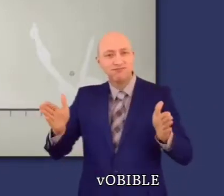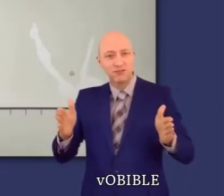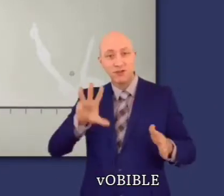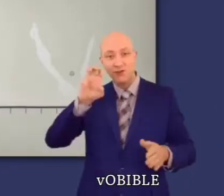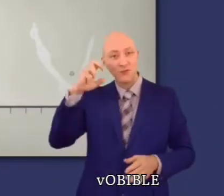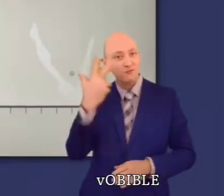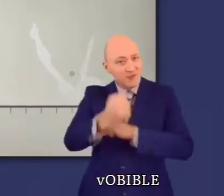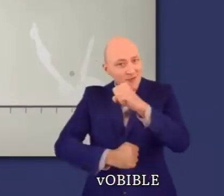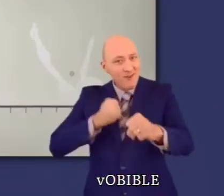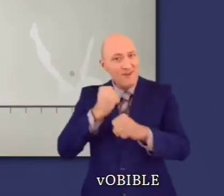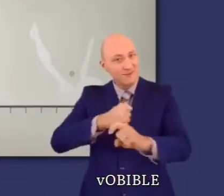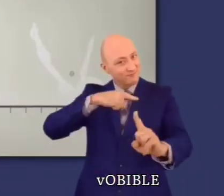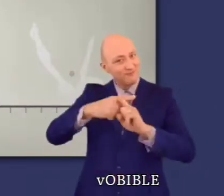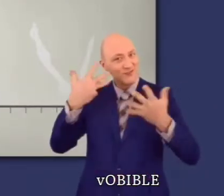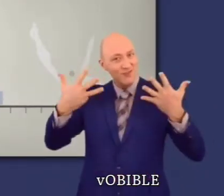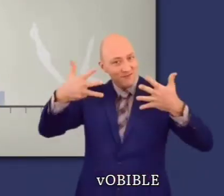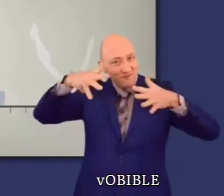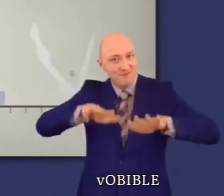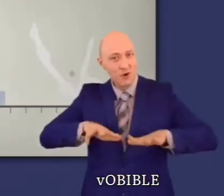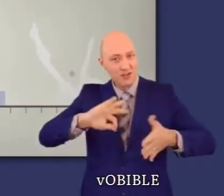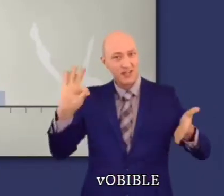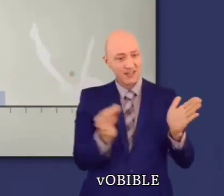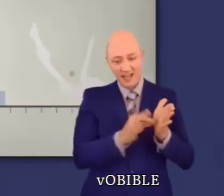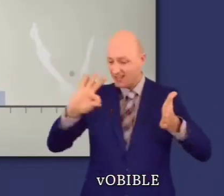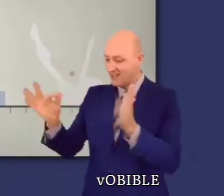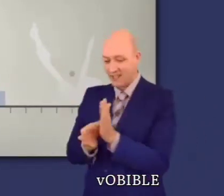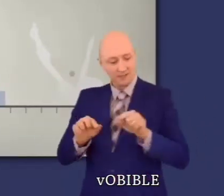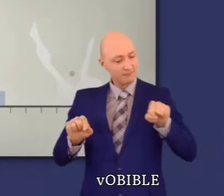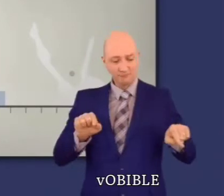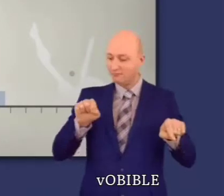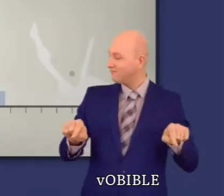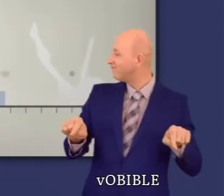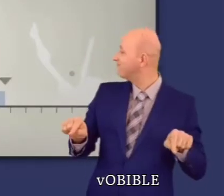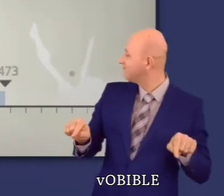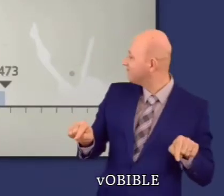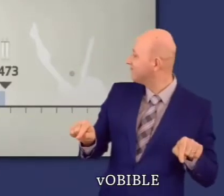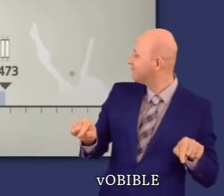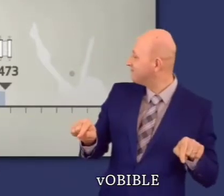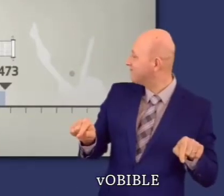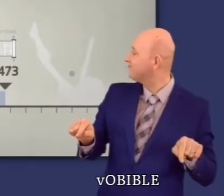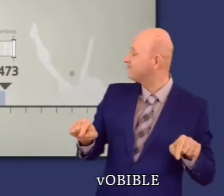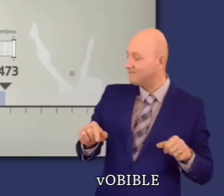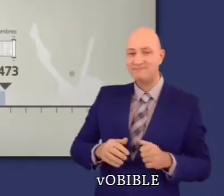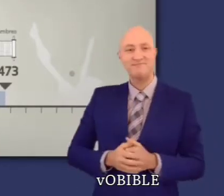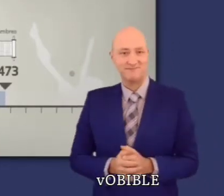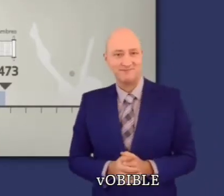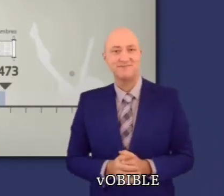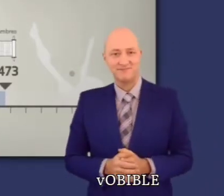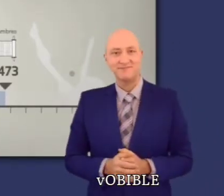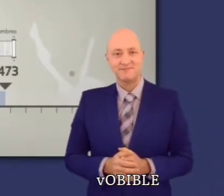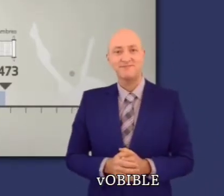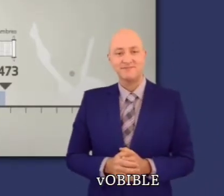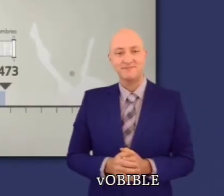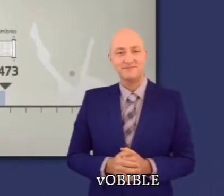Le récit couvre une période de 38 ans et 9 mois de 1512 à 1473 avant notre ère, année où